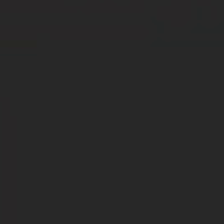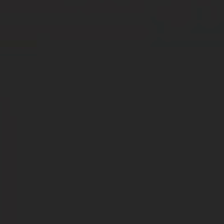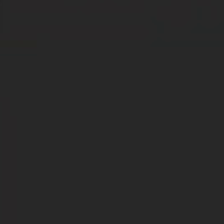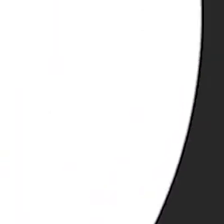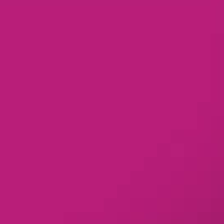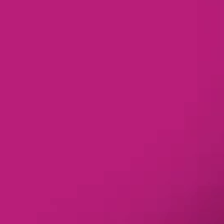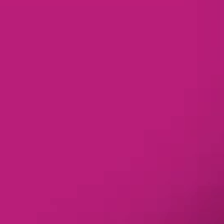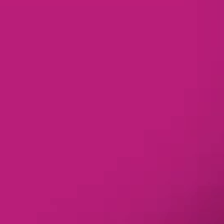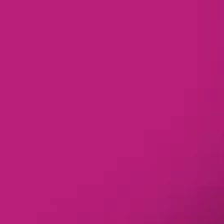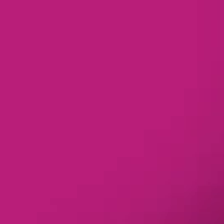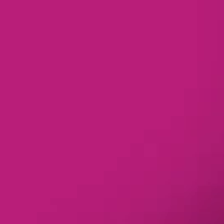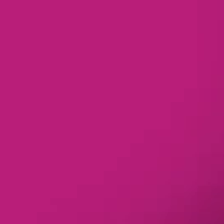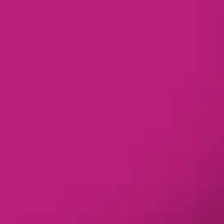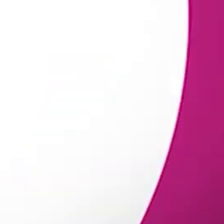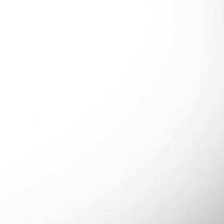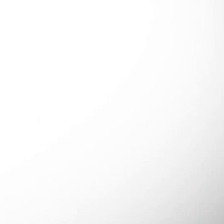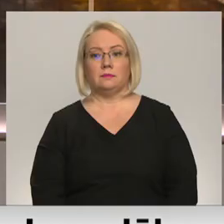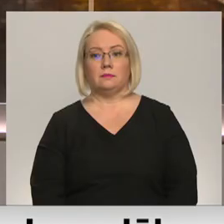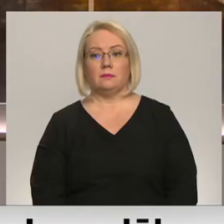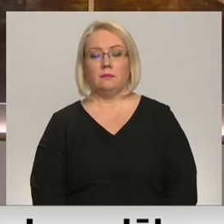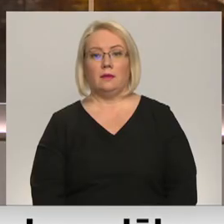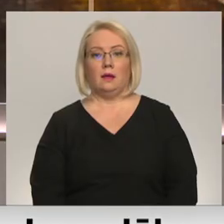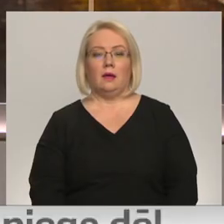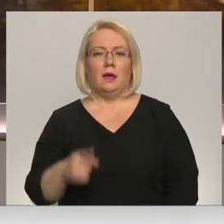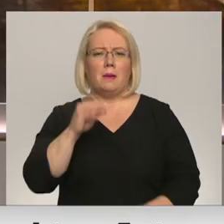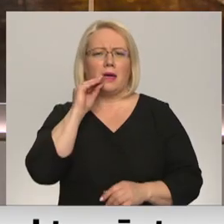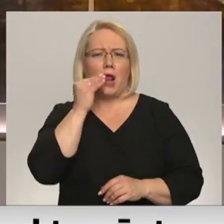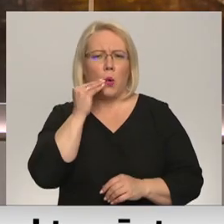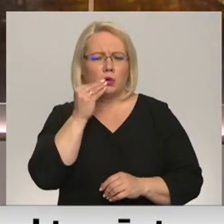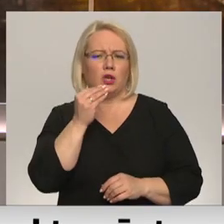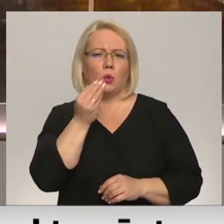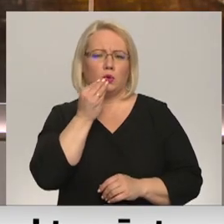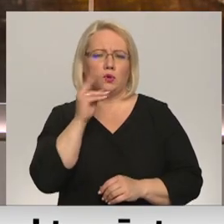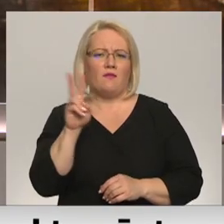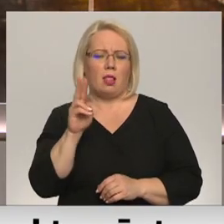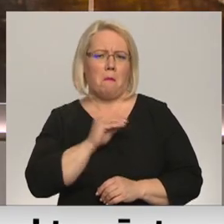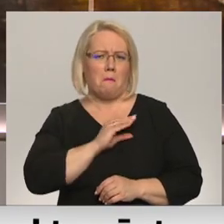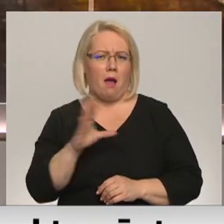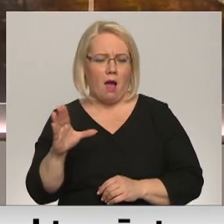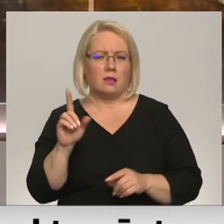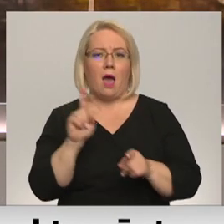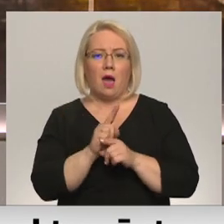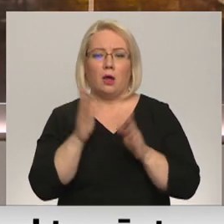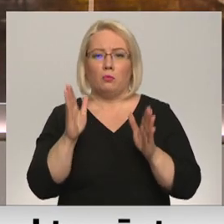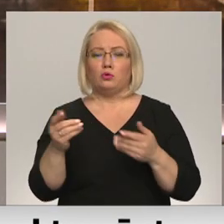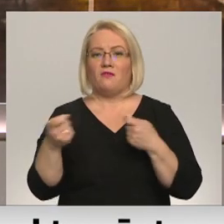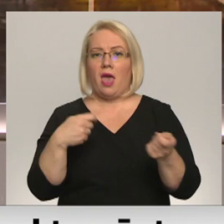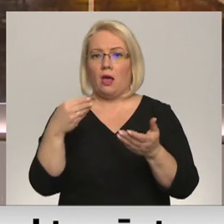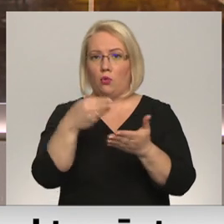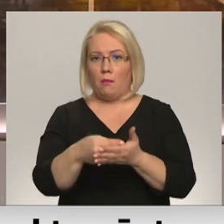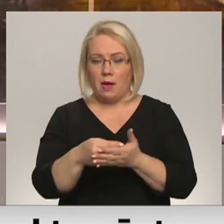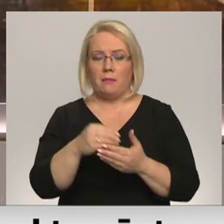Re, visi ēters ir te! Kraukšķīgi, uzturvielām bagāti un iespējams jau drīz mātrodami vēkalu plauktos.